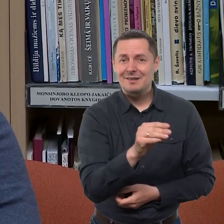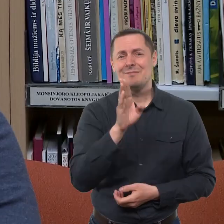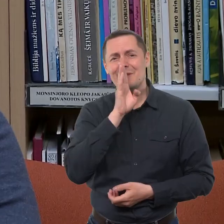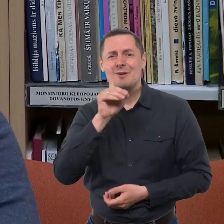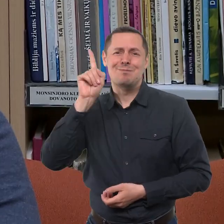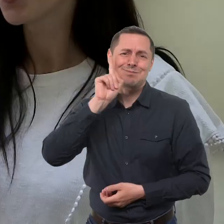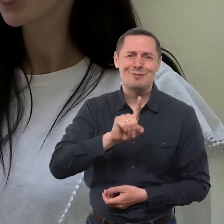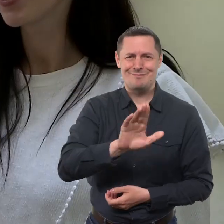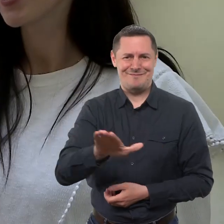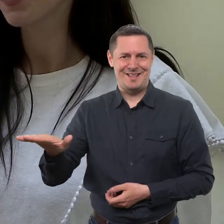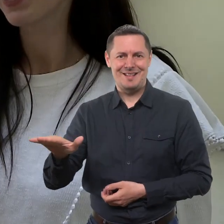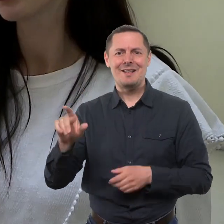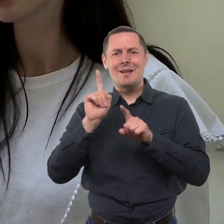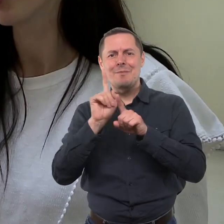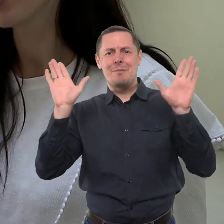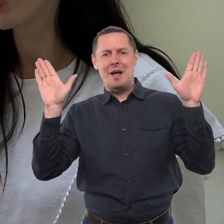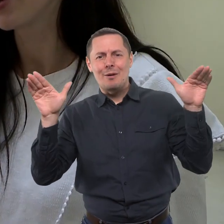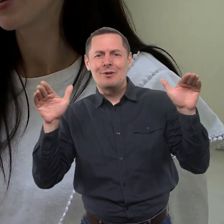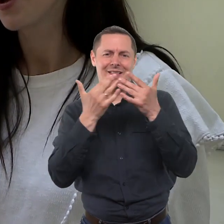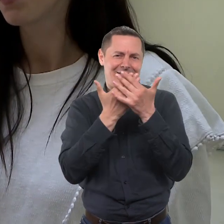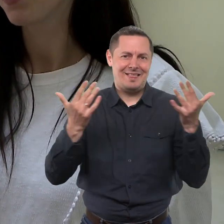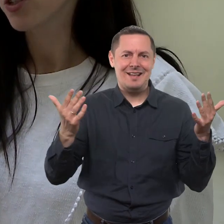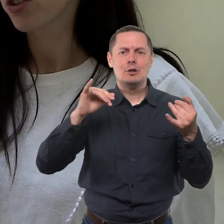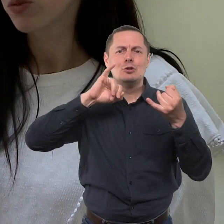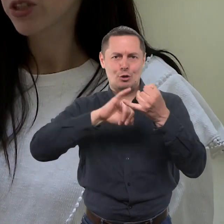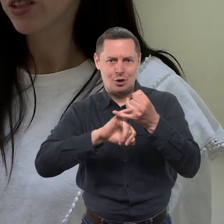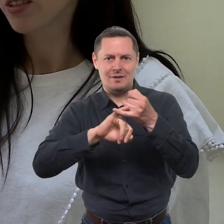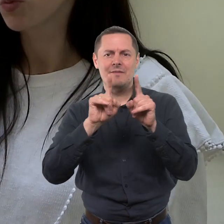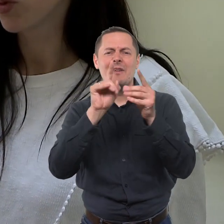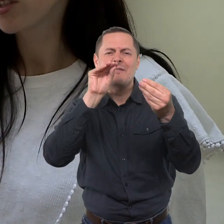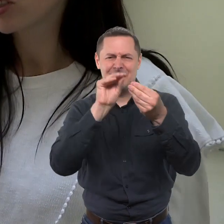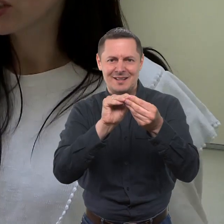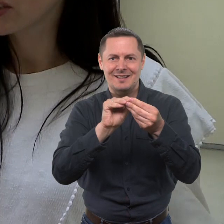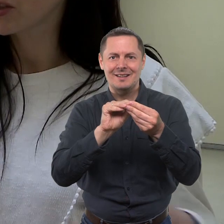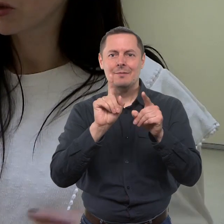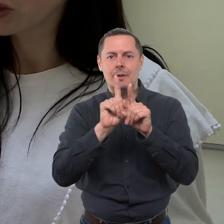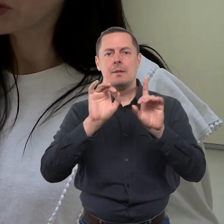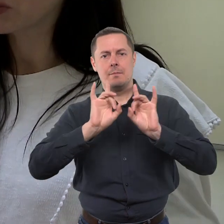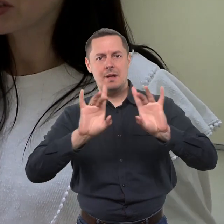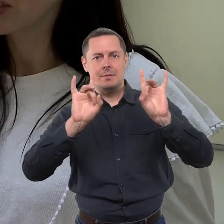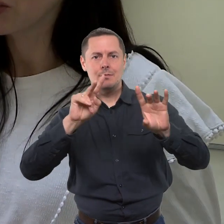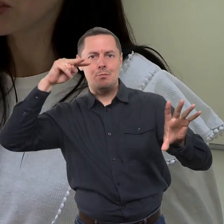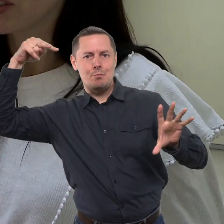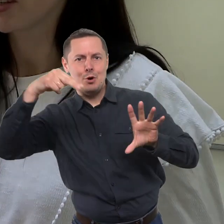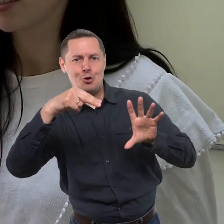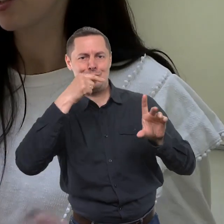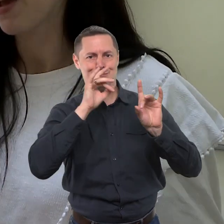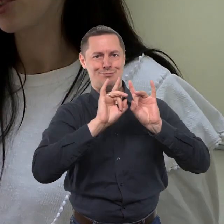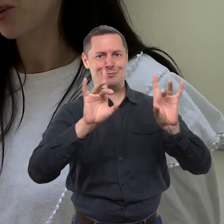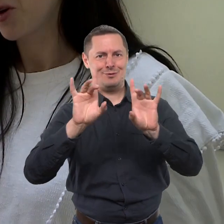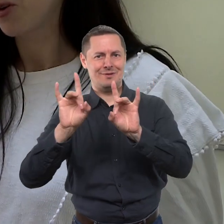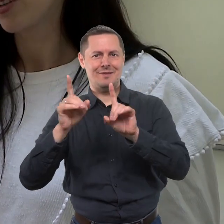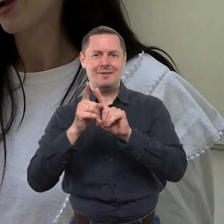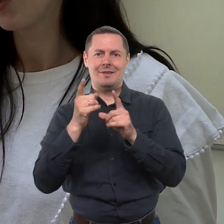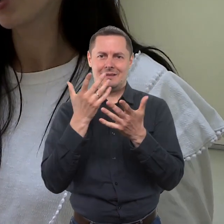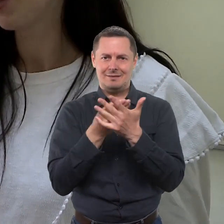birniukai, yra paukščiai, nes tą pačią istoriją gali papasakot labai skirtingais būdais ir skirtingos perspektyvos. Tai kartais ir